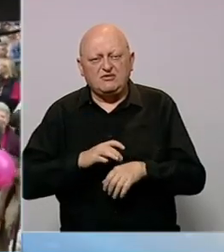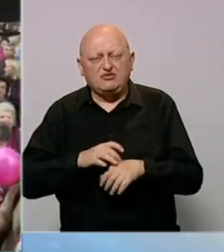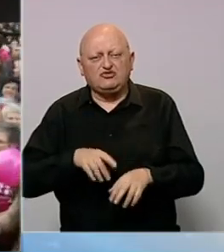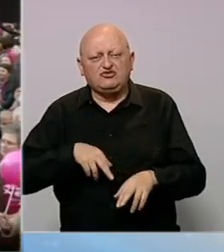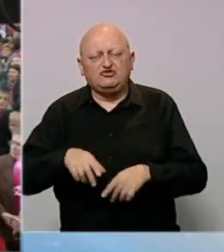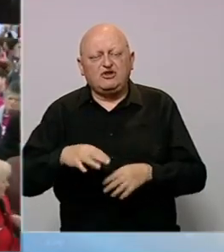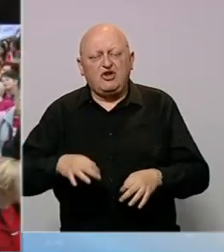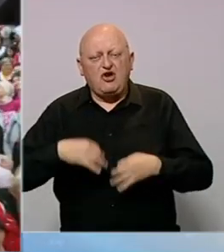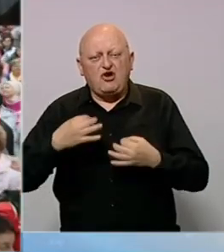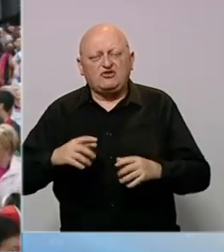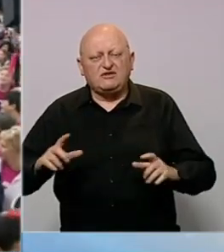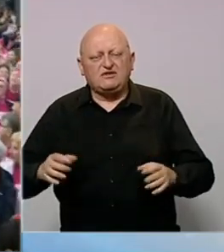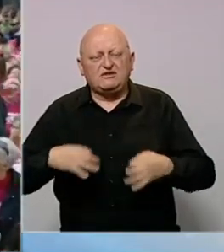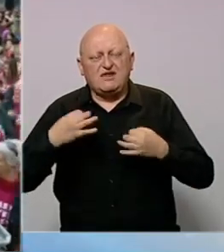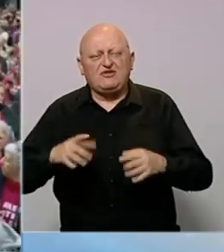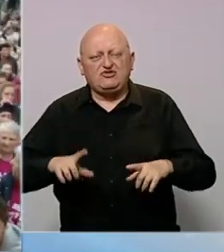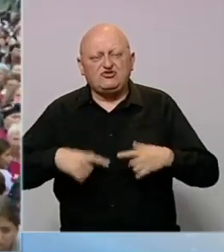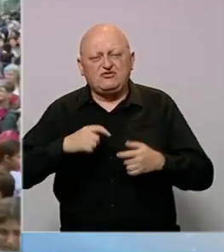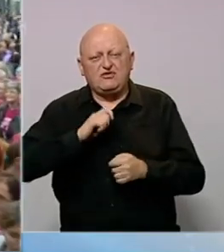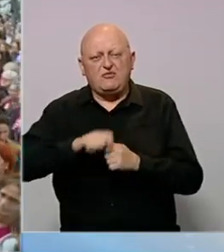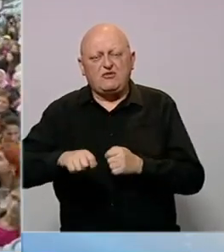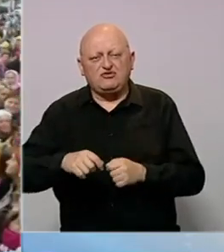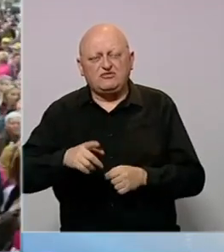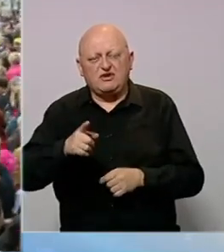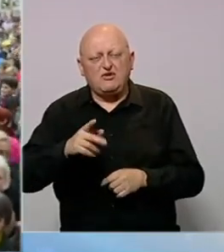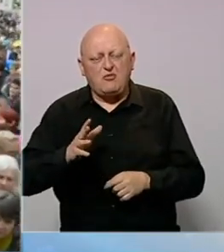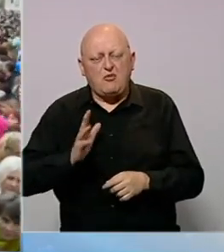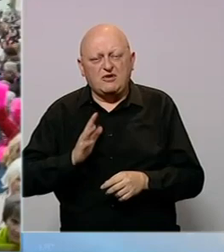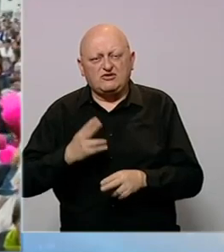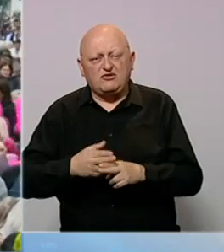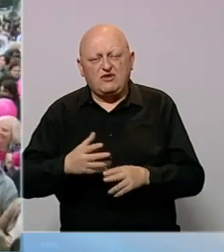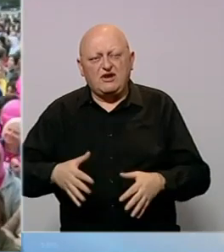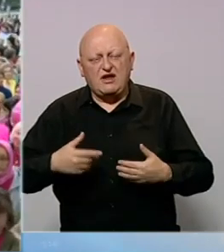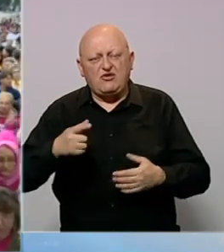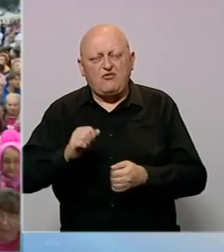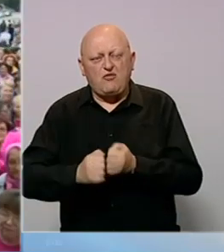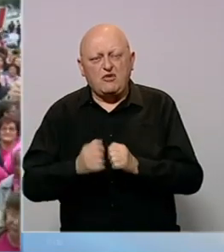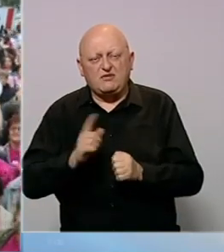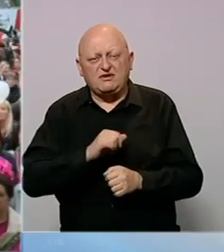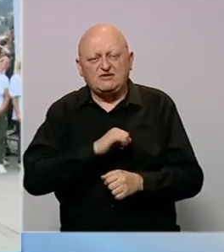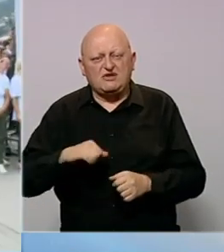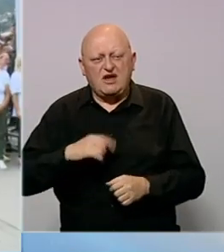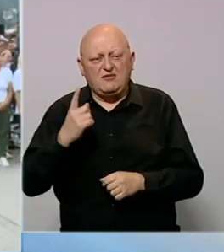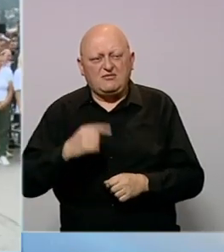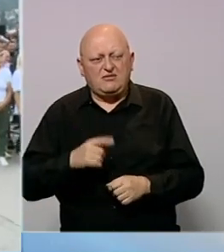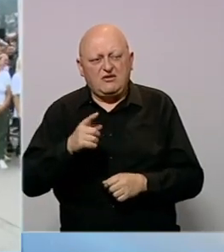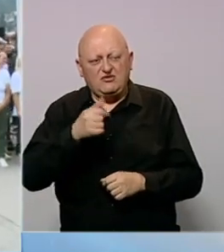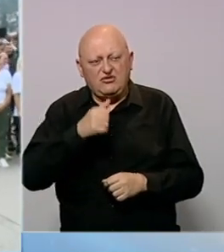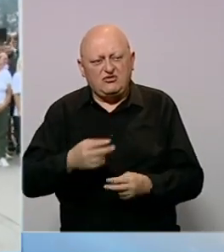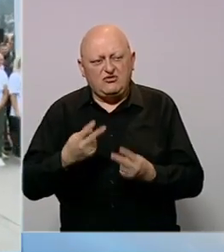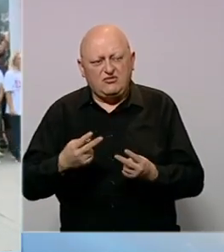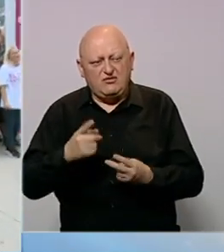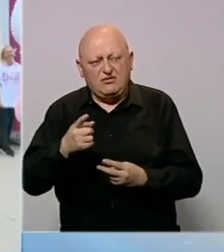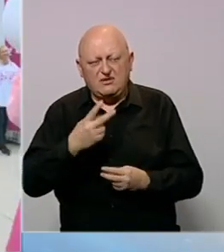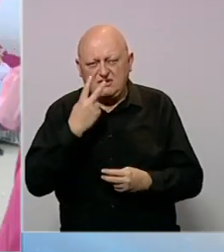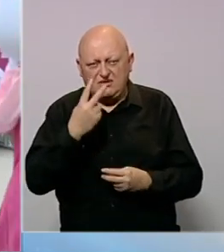je šetnju za ozdravljenje, slaveći život i konačnu pobjedu nad opakom bolešću. Raduje ih što u ovoj borbi nisu same. Ono što je važno jeste